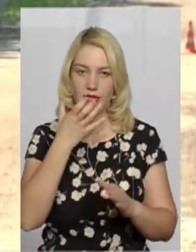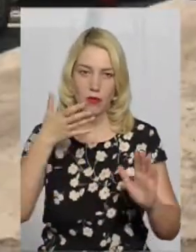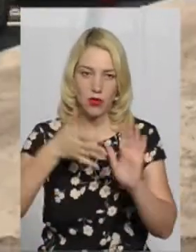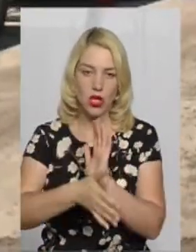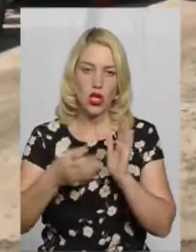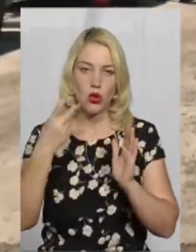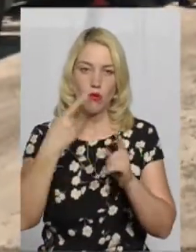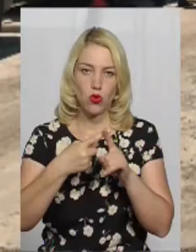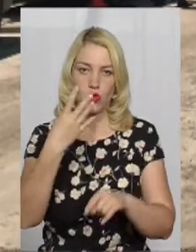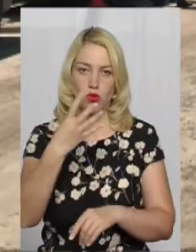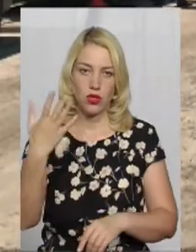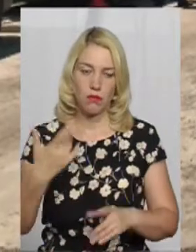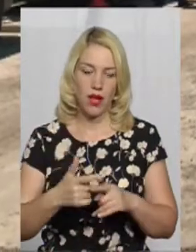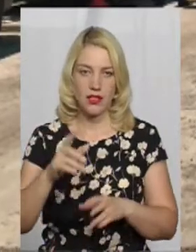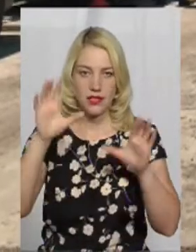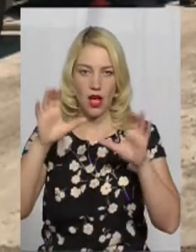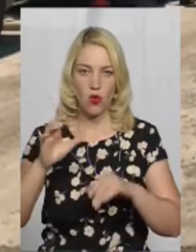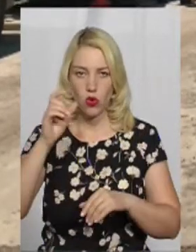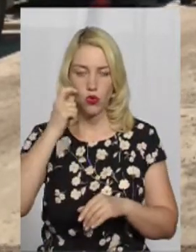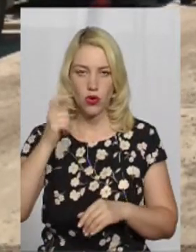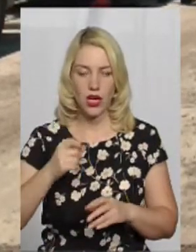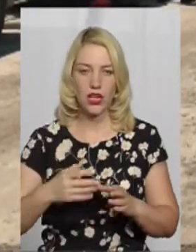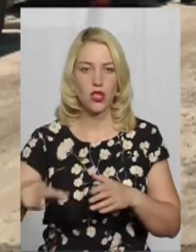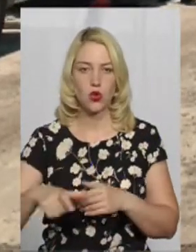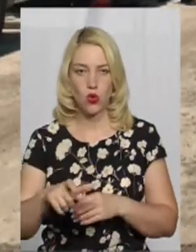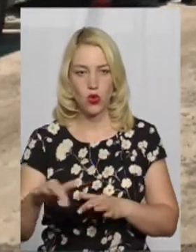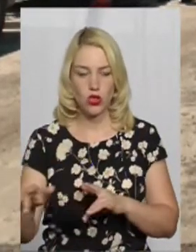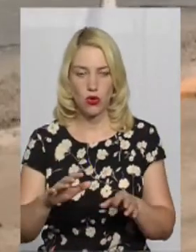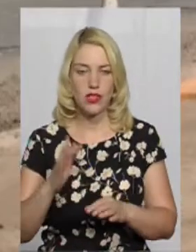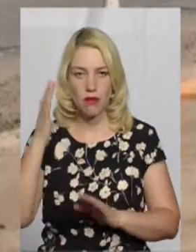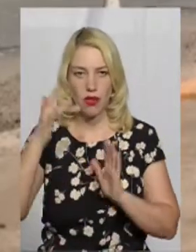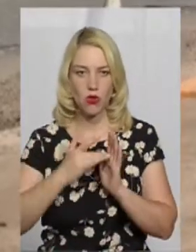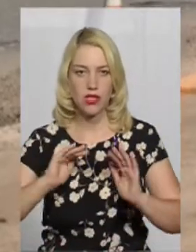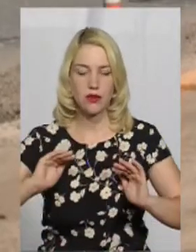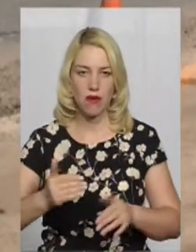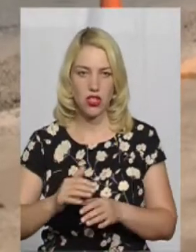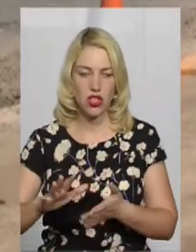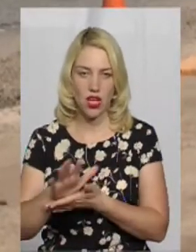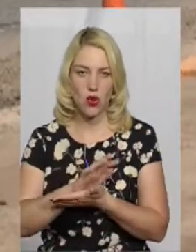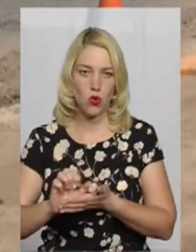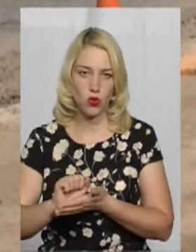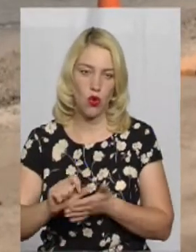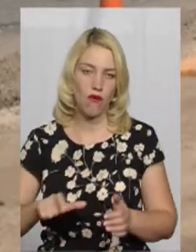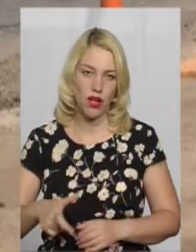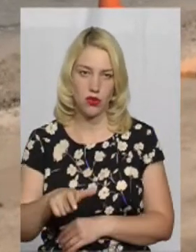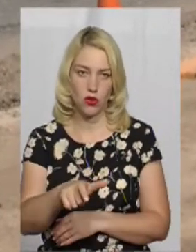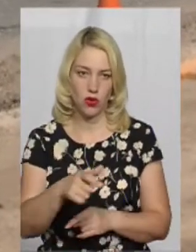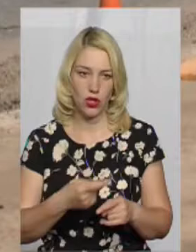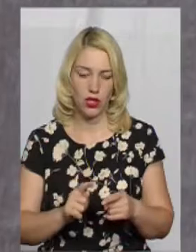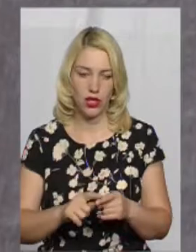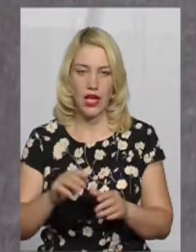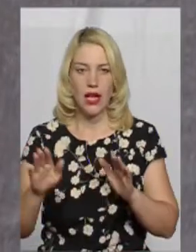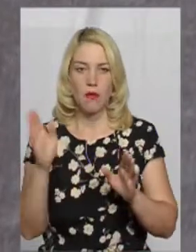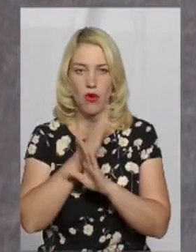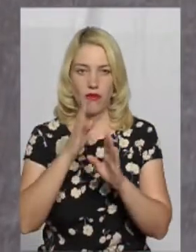градусів. Згідно із законом України про дорожній рух, з метою зменшення руйнувань асфальтобетонного покриття доріг при температурних показниках повітря